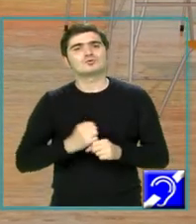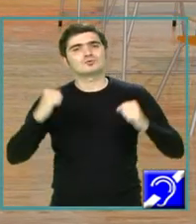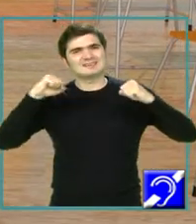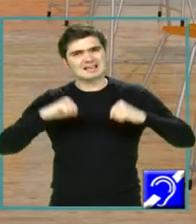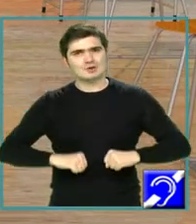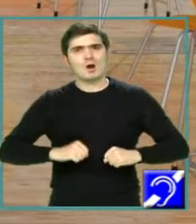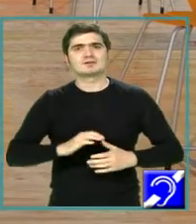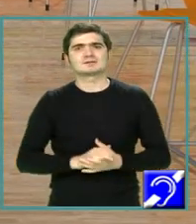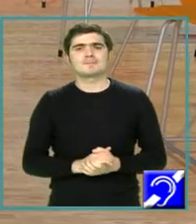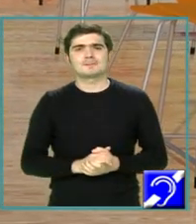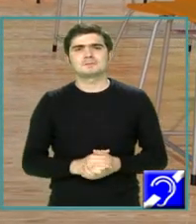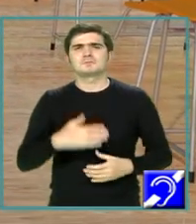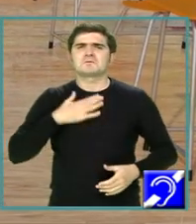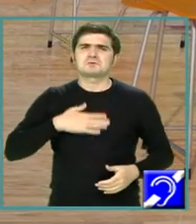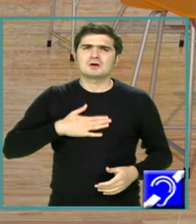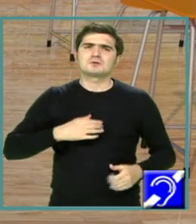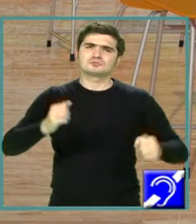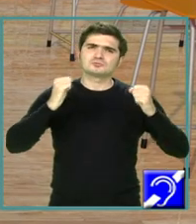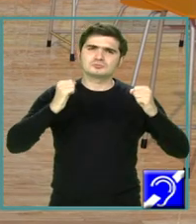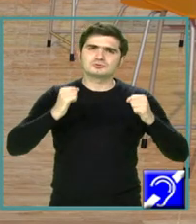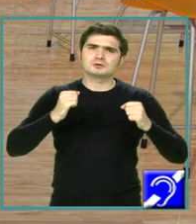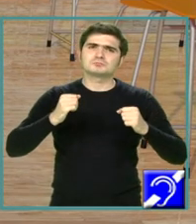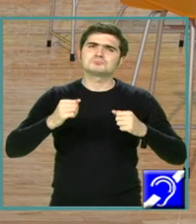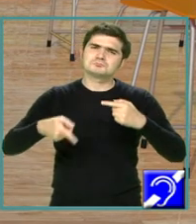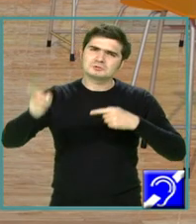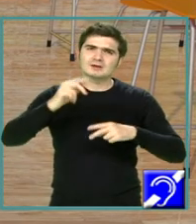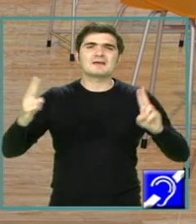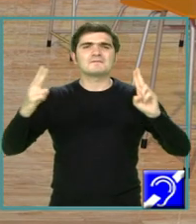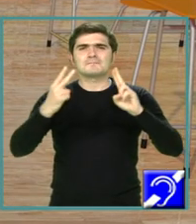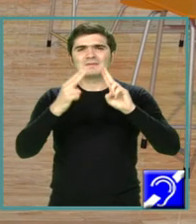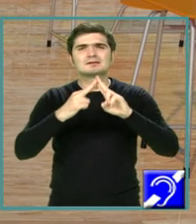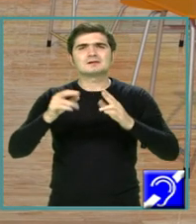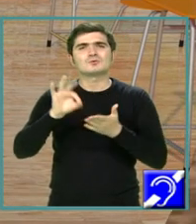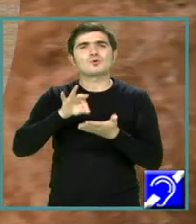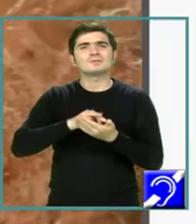riguros urmărită. Vă doresc succes și să ne revedem în condiții minunate!